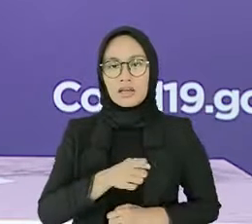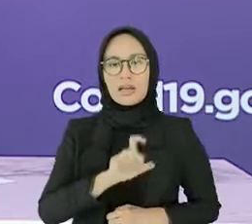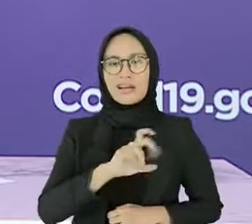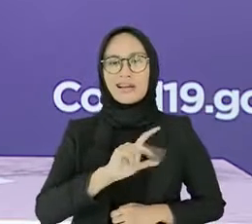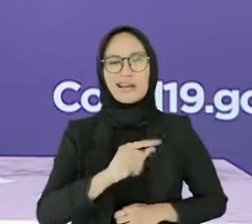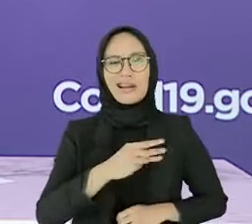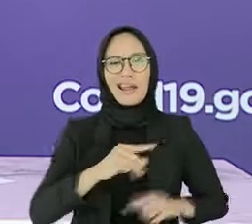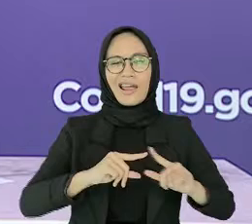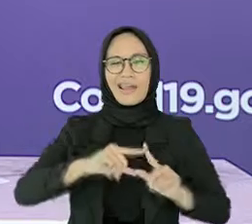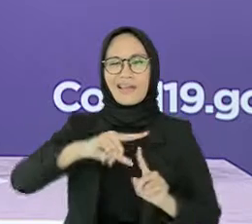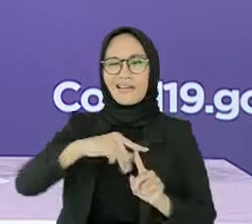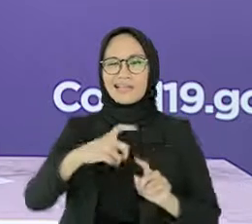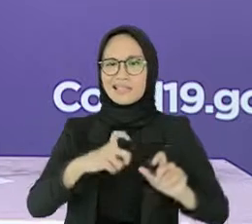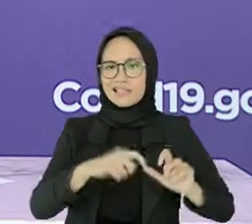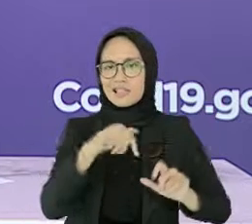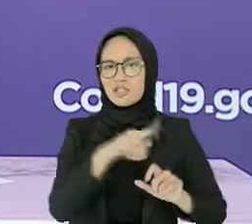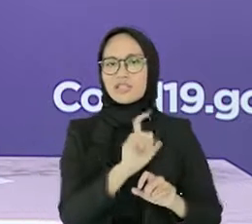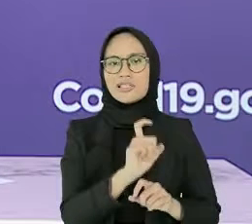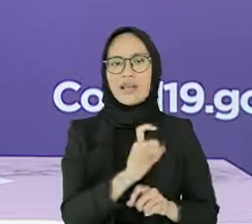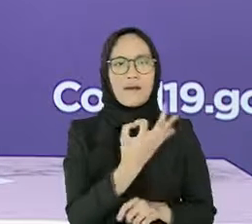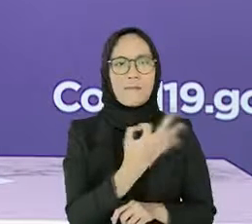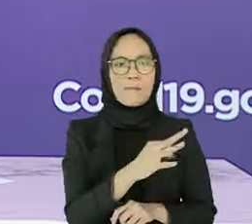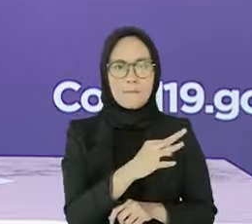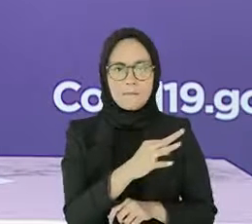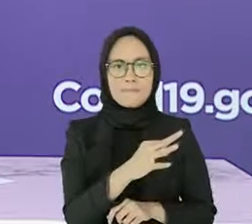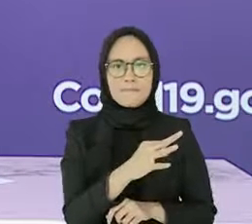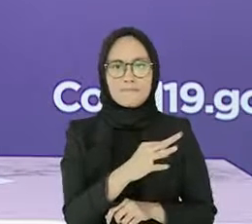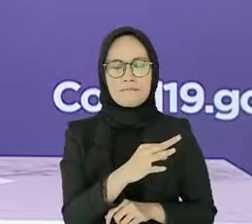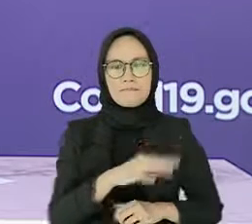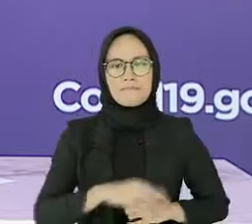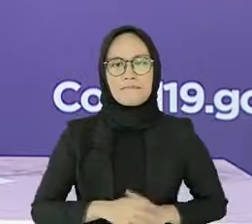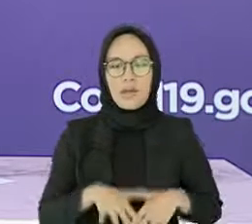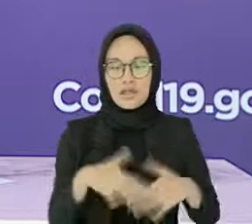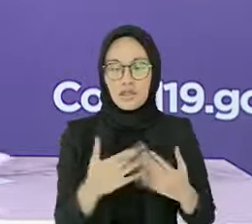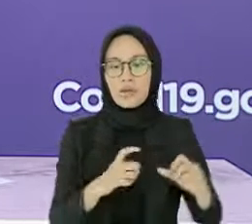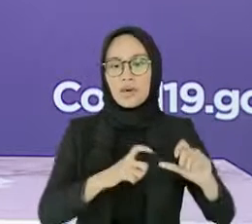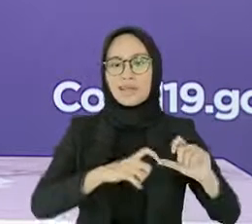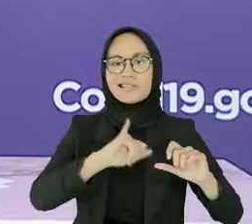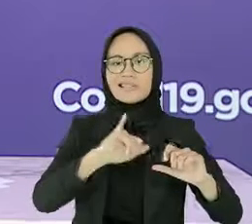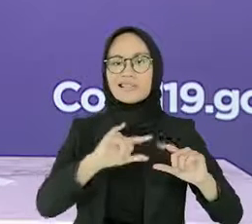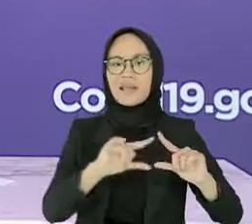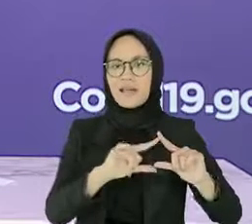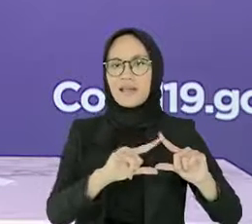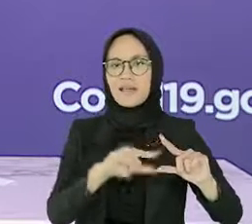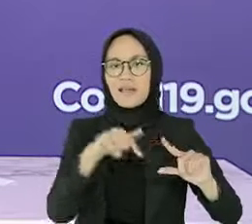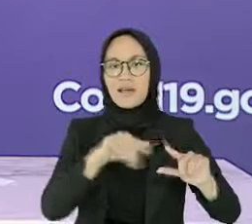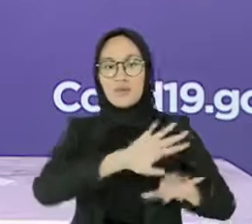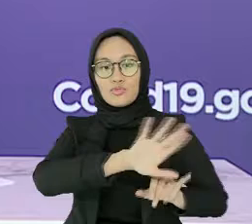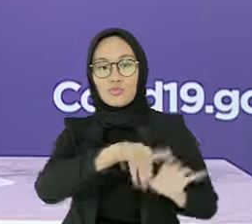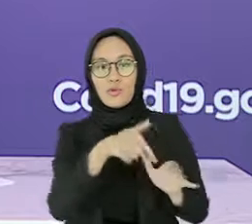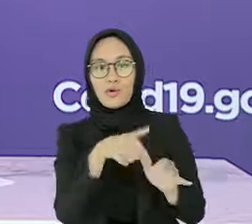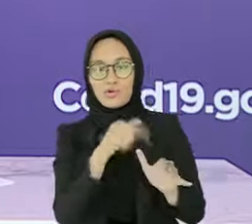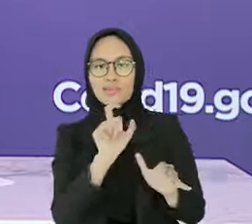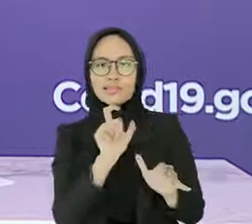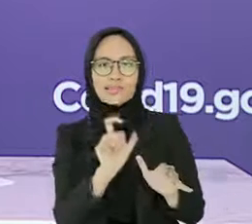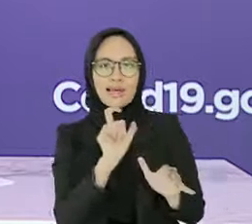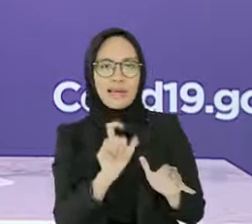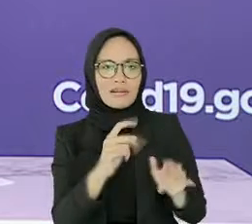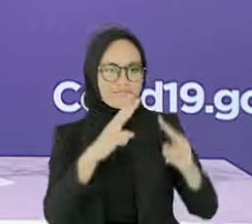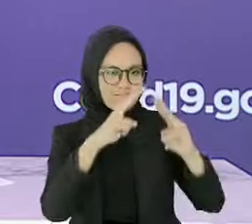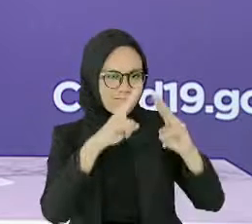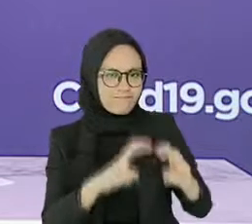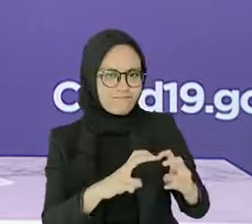CRIPS dan Strand Displacement Amplification atau SDA. Seluruh metode pemeriksaan tersebut